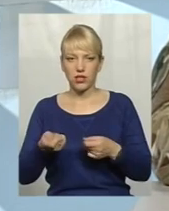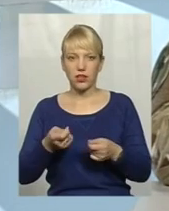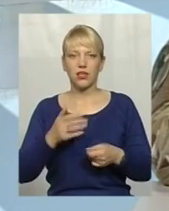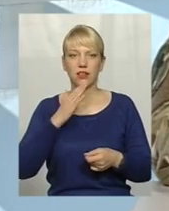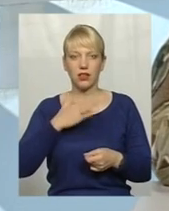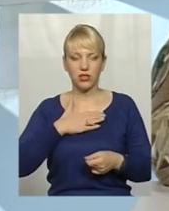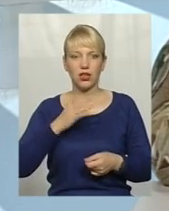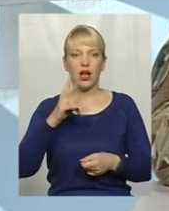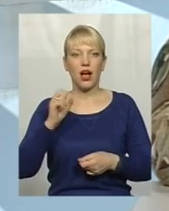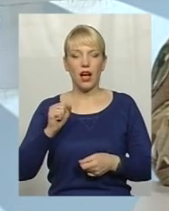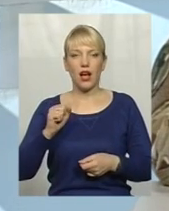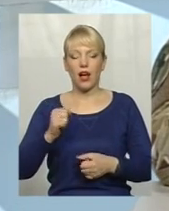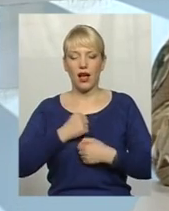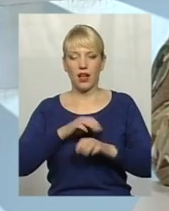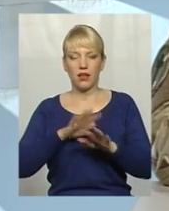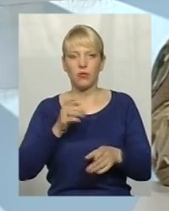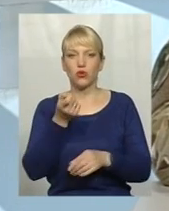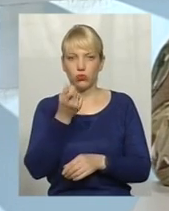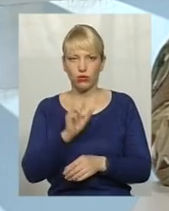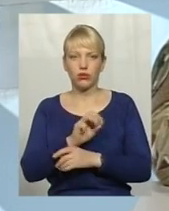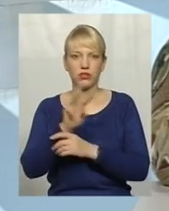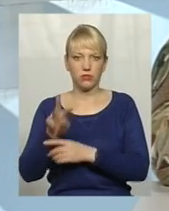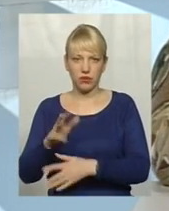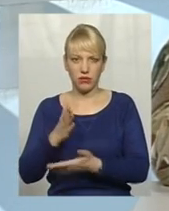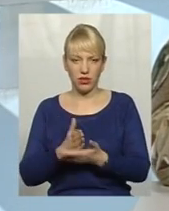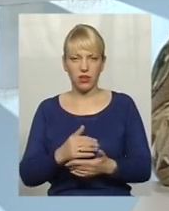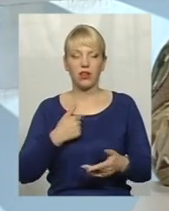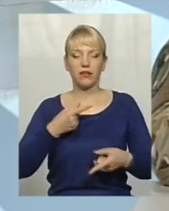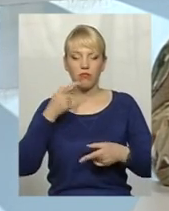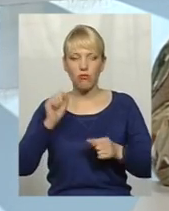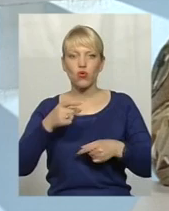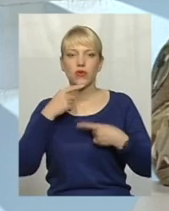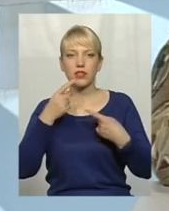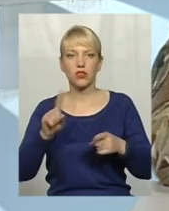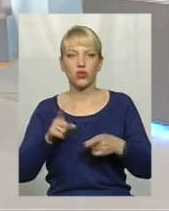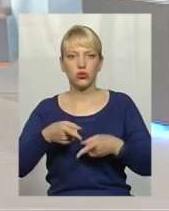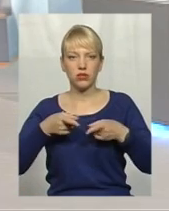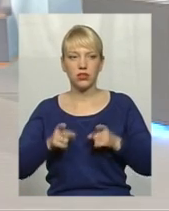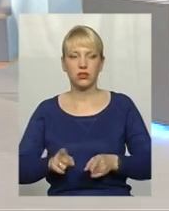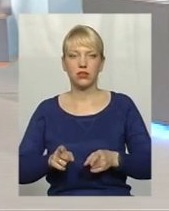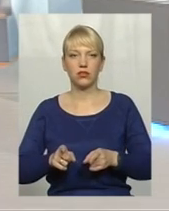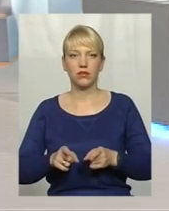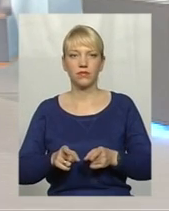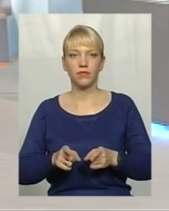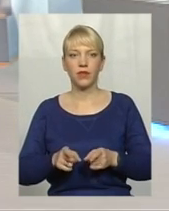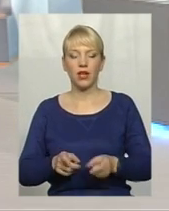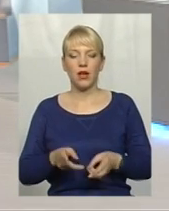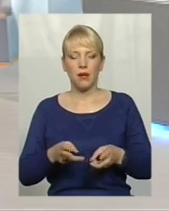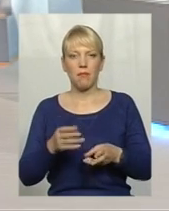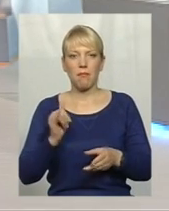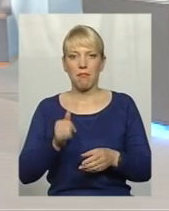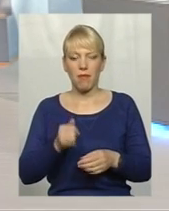армія трошки забезпечена. Я можу сказати, що дійсно паливне топливо